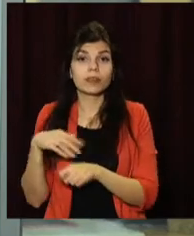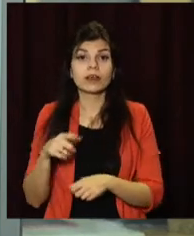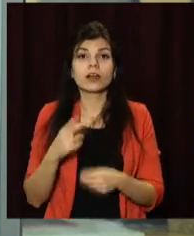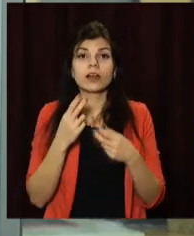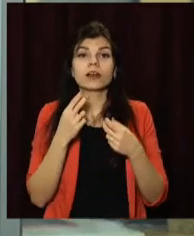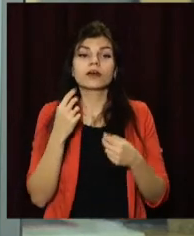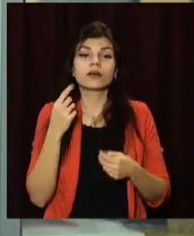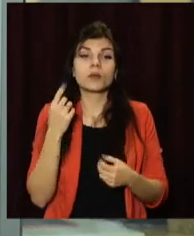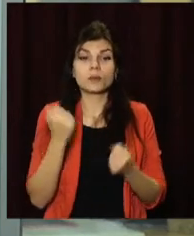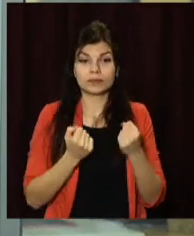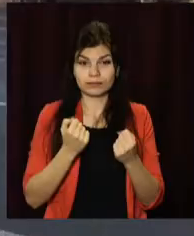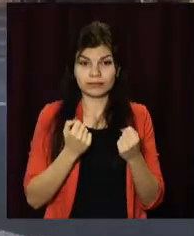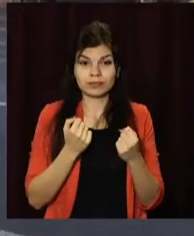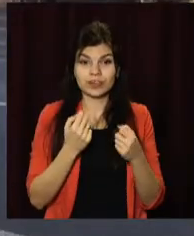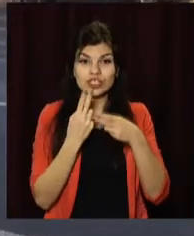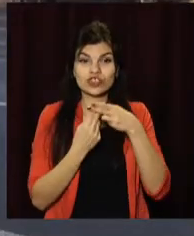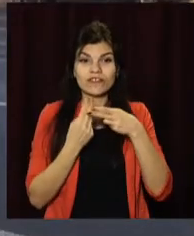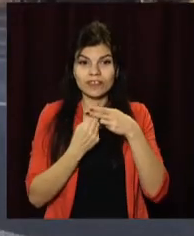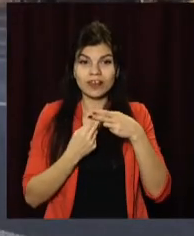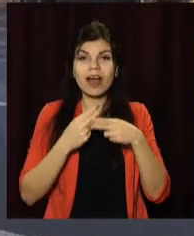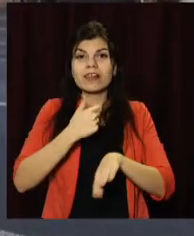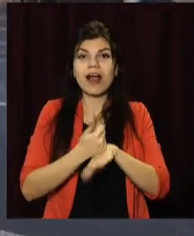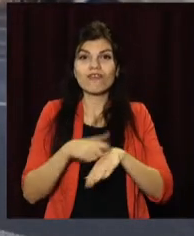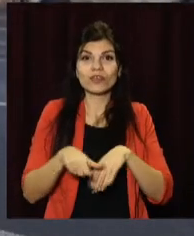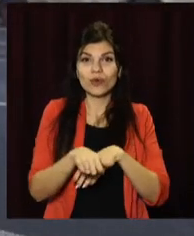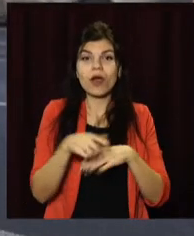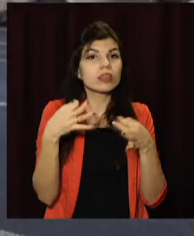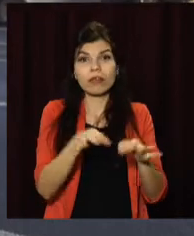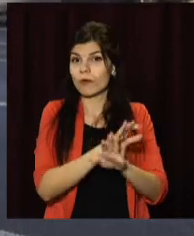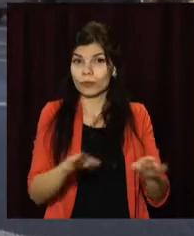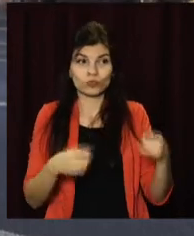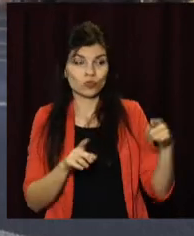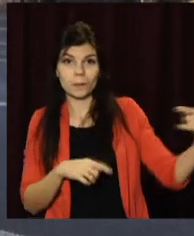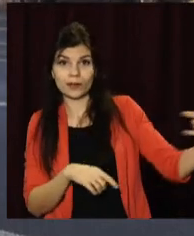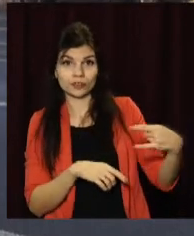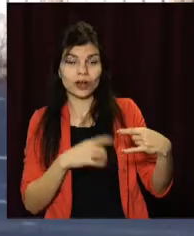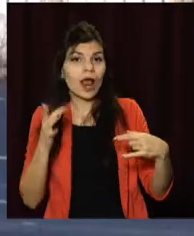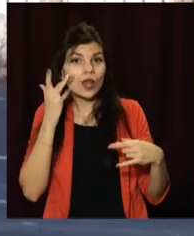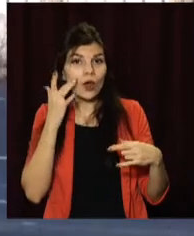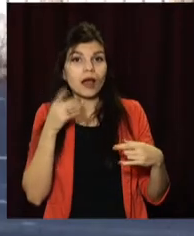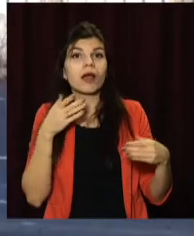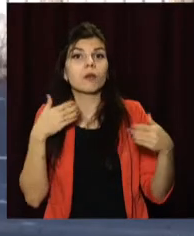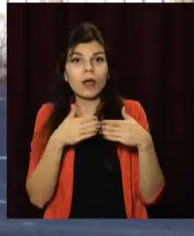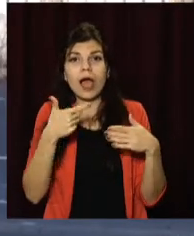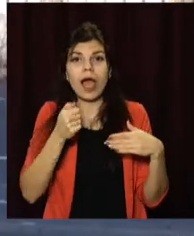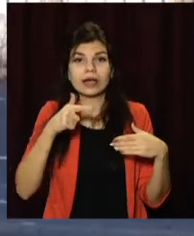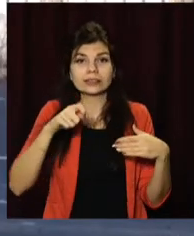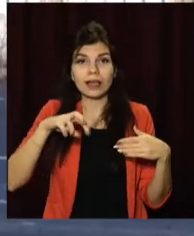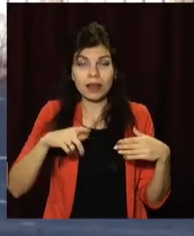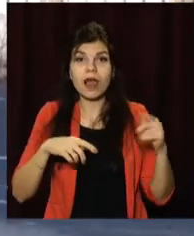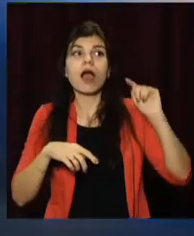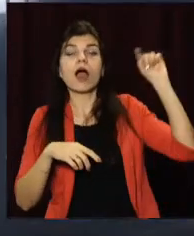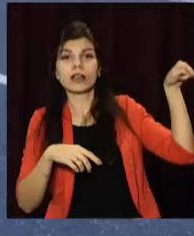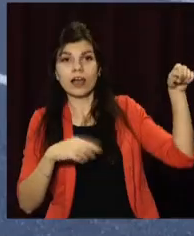«Шевроле» всупереч правилам виїхав з двору на головну дорогу, не пропустивши інші автівки. Легковик врізався в «Газеля» та, в свою